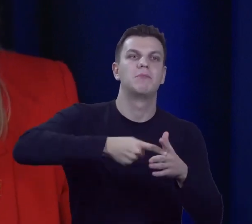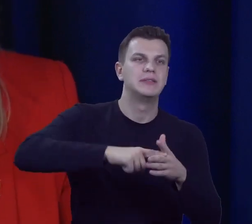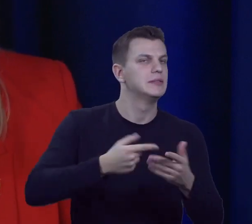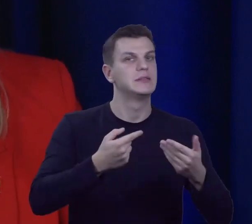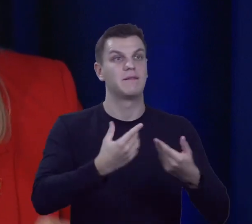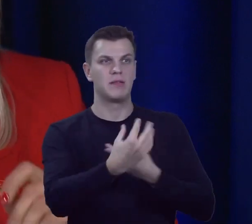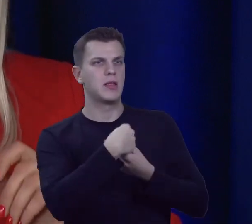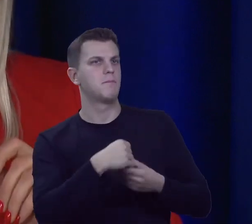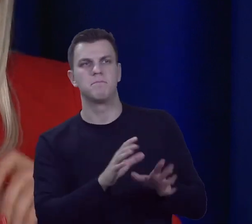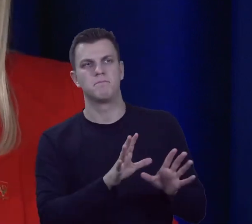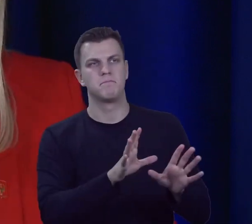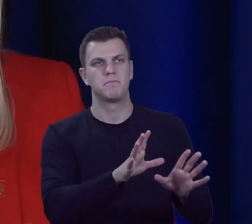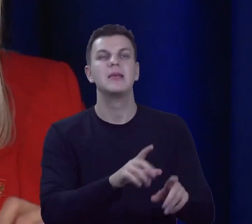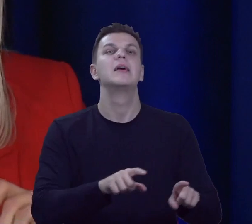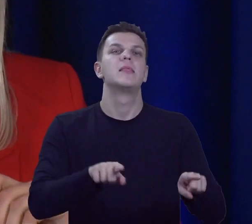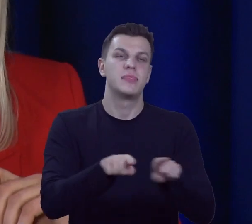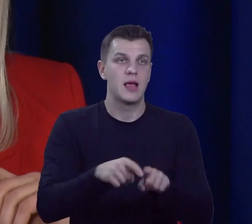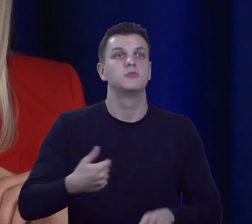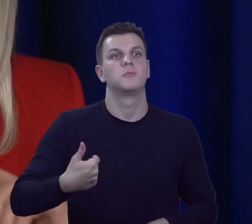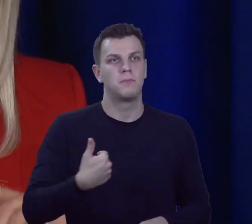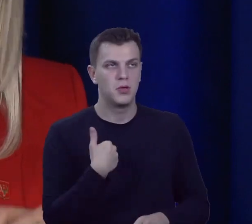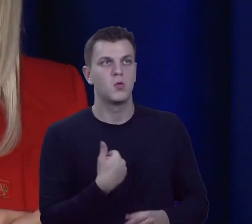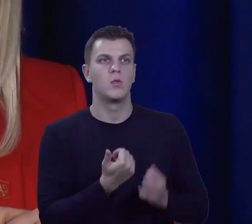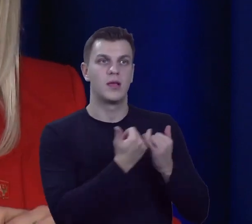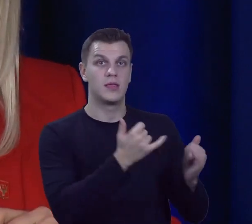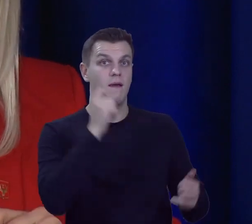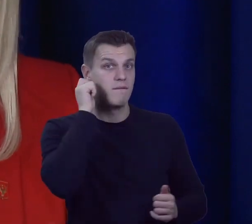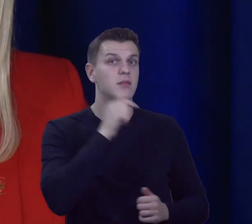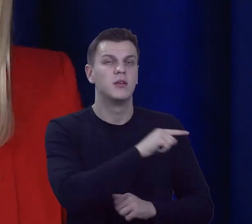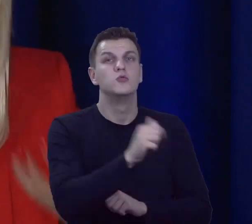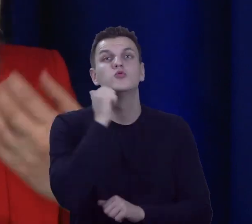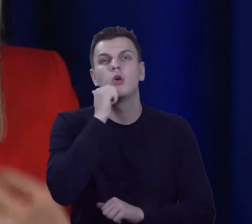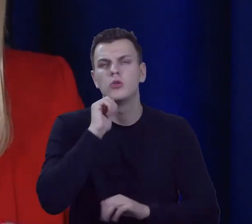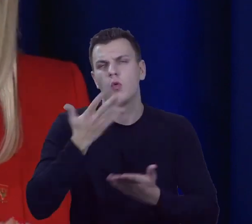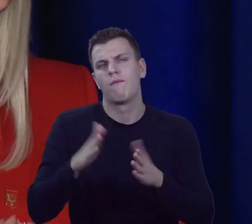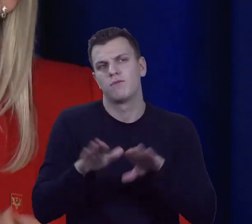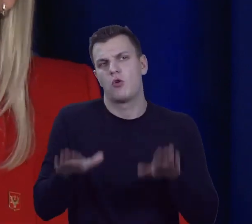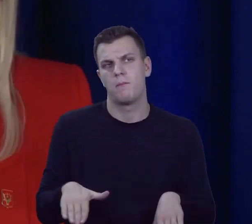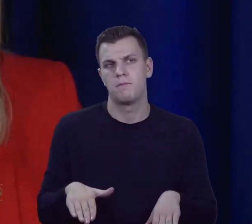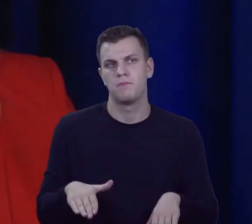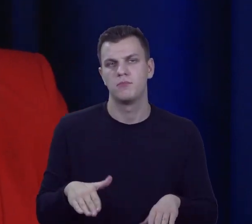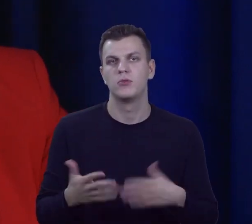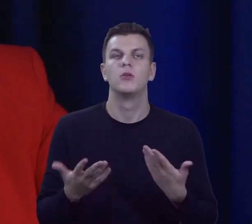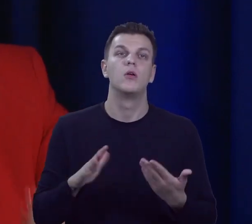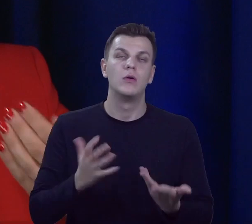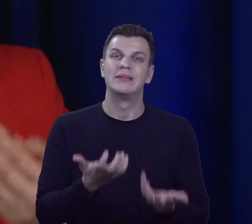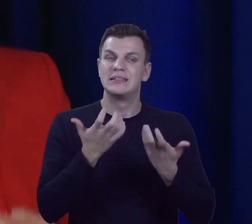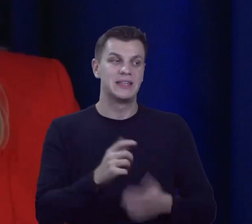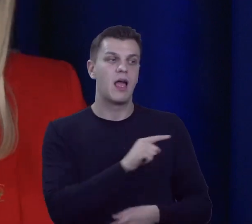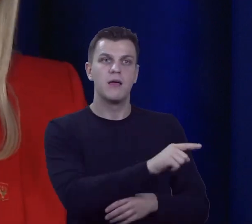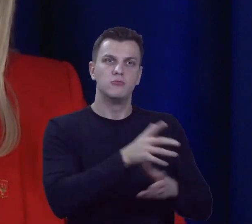również panie, które na co dzień były w domu. Chodziło mi o to, żeby właśnie były zaktywizowane, żeby